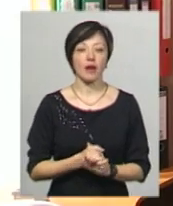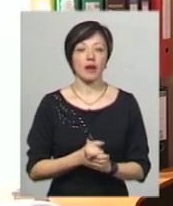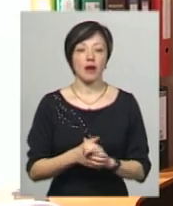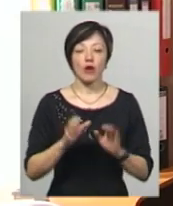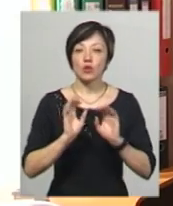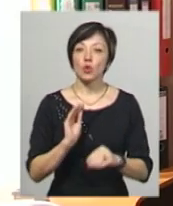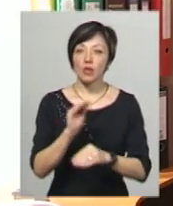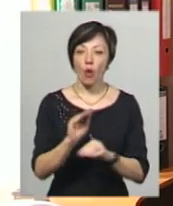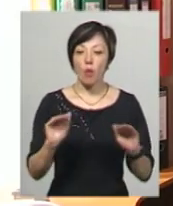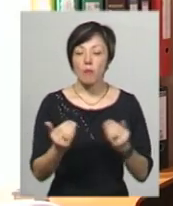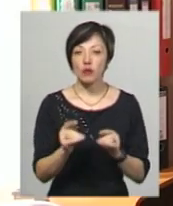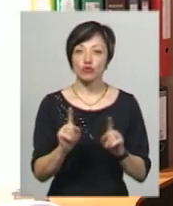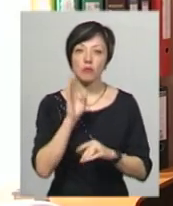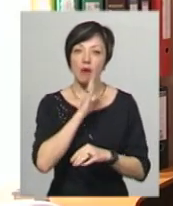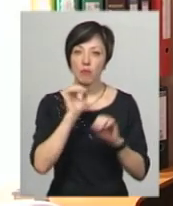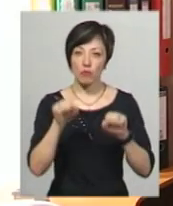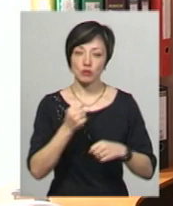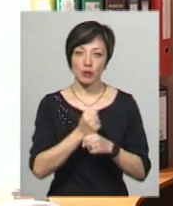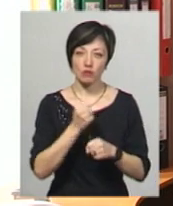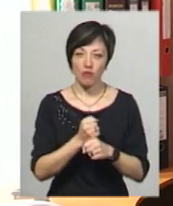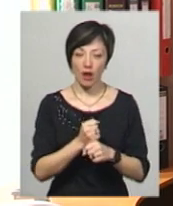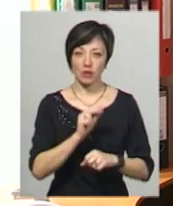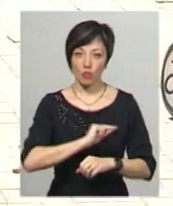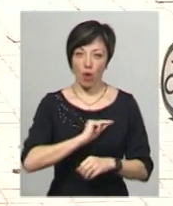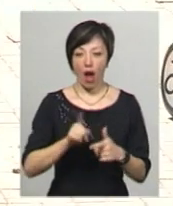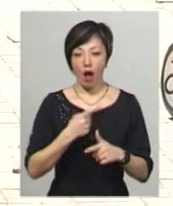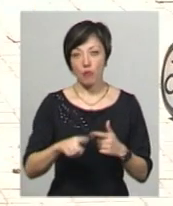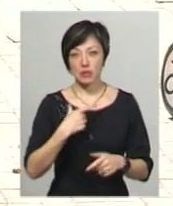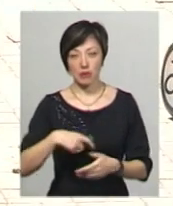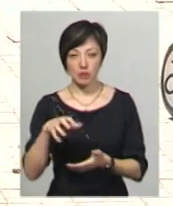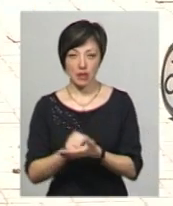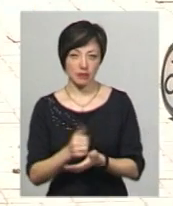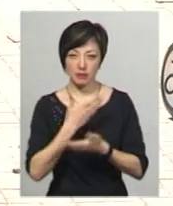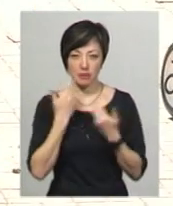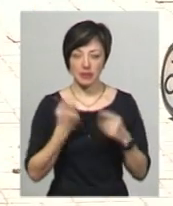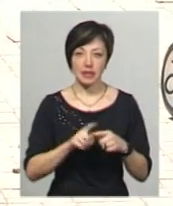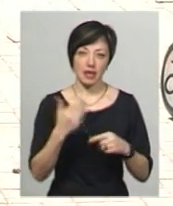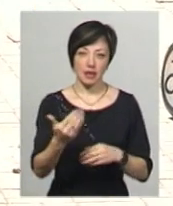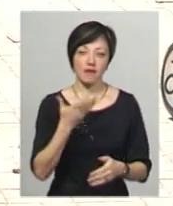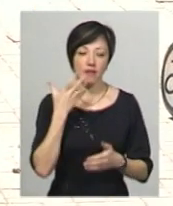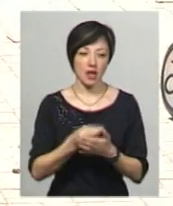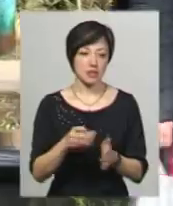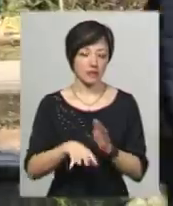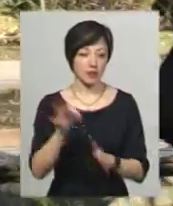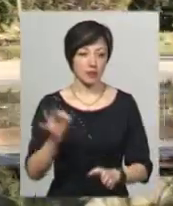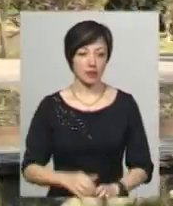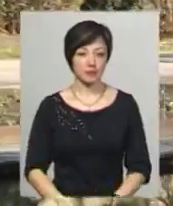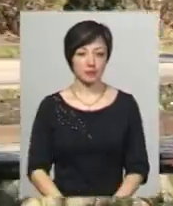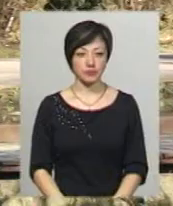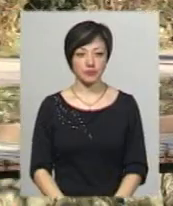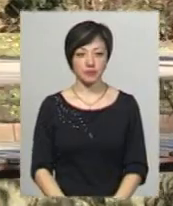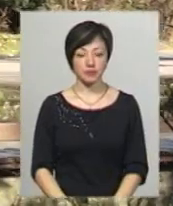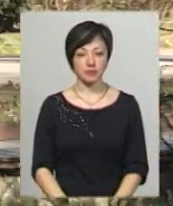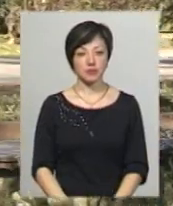додає, обмежень щодо того, що мама може працювати на роботі або бути самозанятою, немає. Це її власний вибір. Вікторія Зелінська,